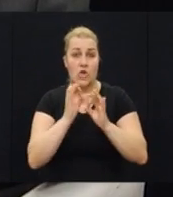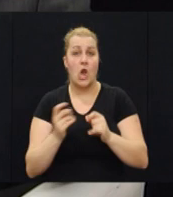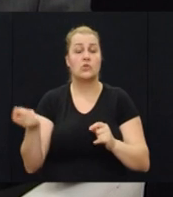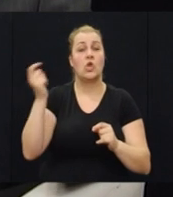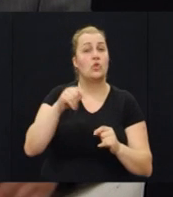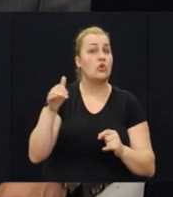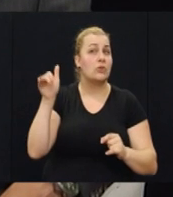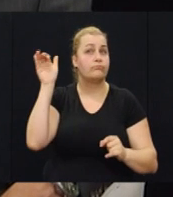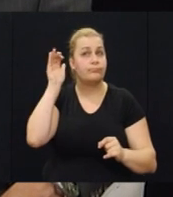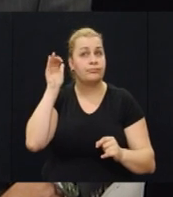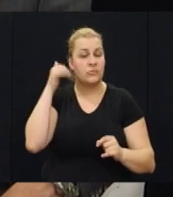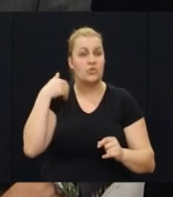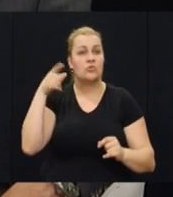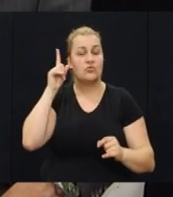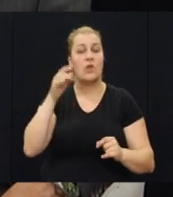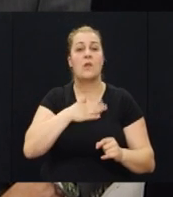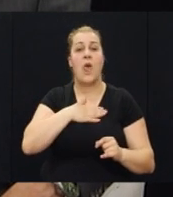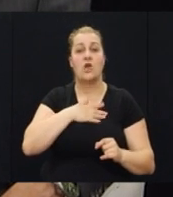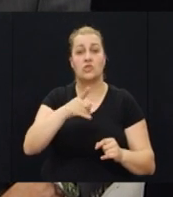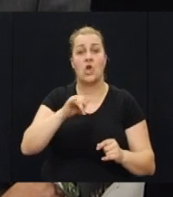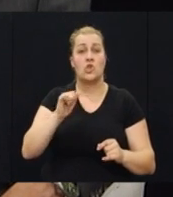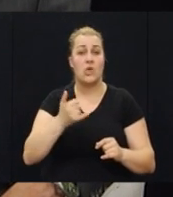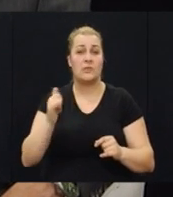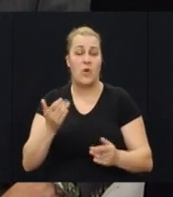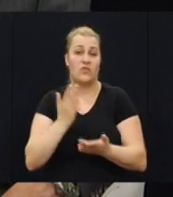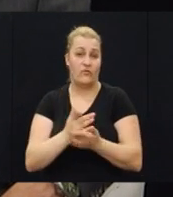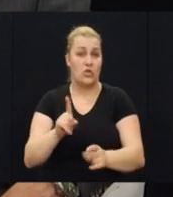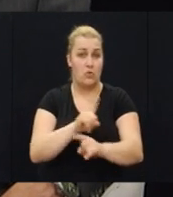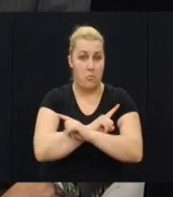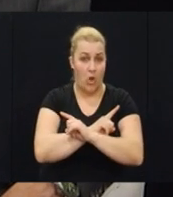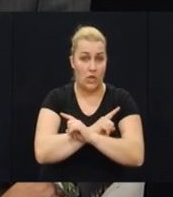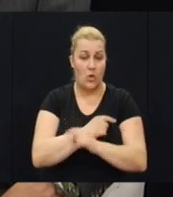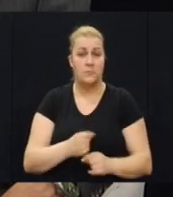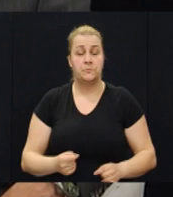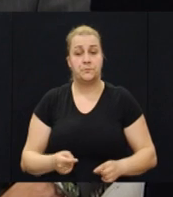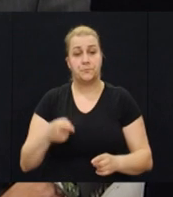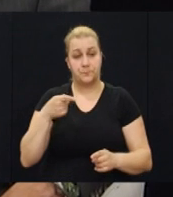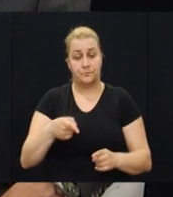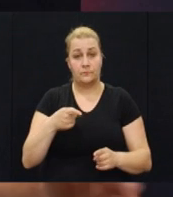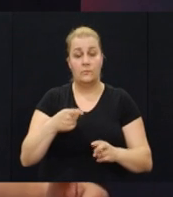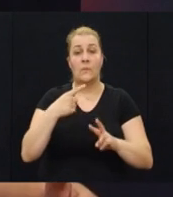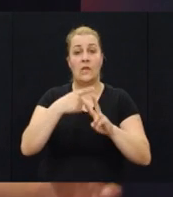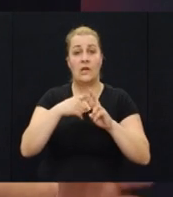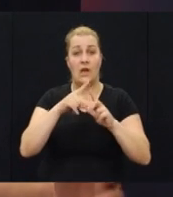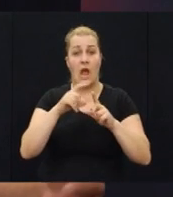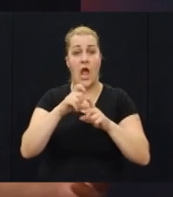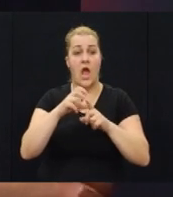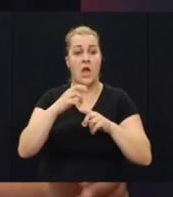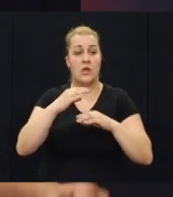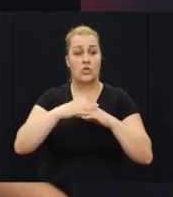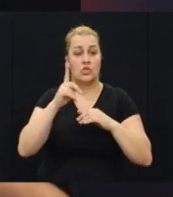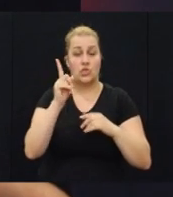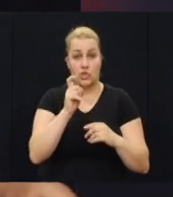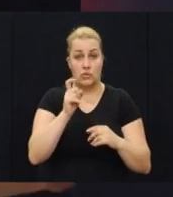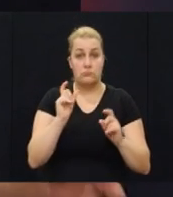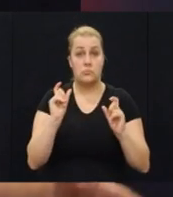došla vijez da je poginio Josip Jović. I sad, znači, da se vrati na taj detalj od Gorana Hadžića, on je uhvaćen. Ja nemam pojma ko je to.